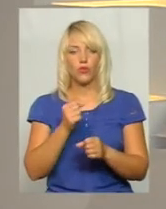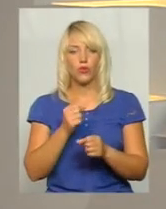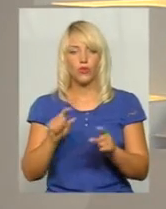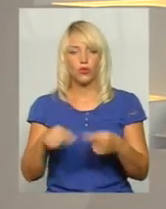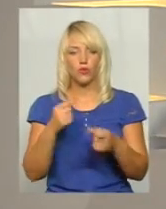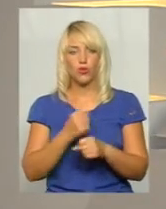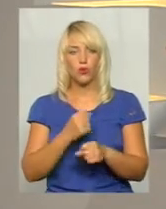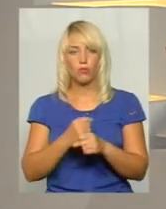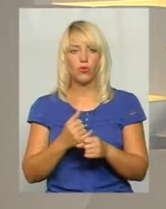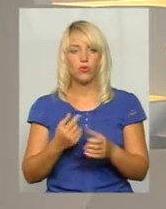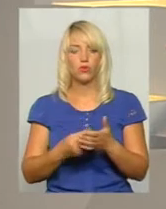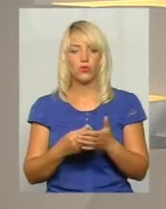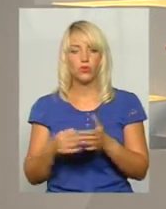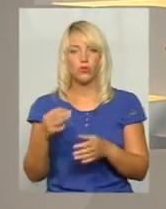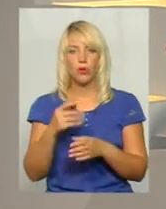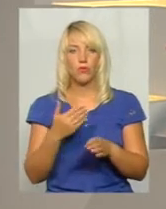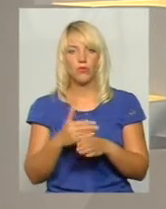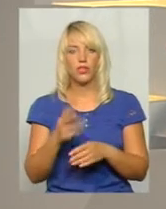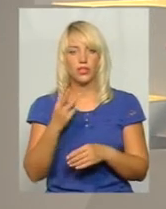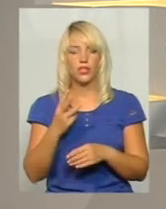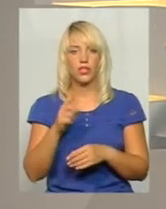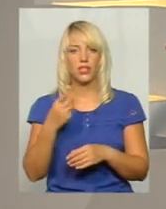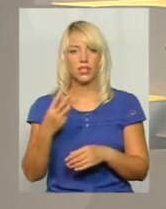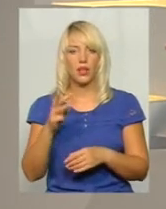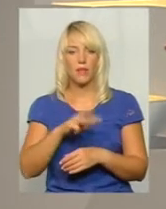виділили в цьому році 3 злишком мільйона гривень.